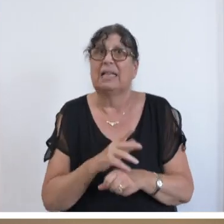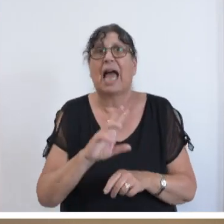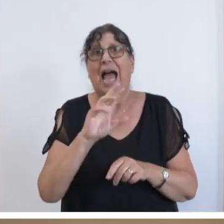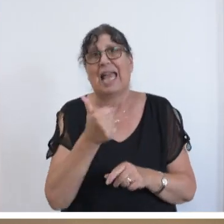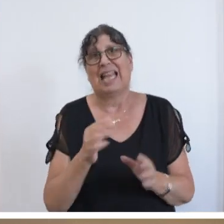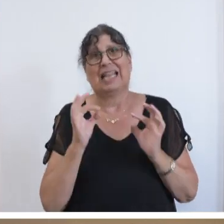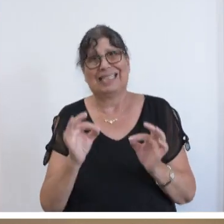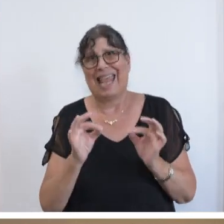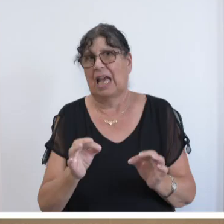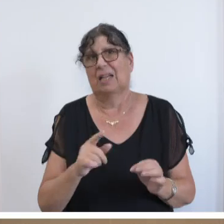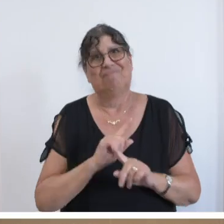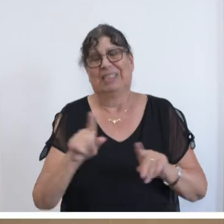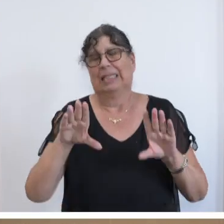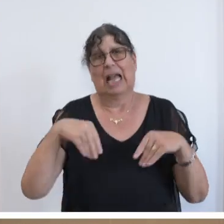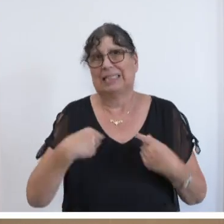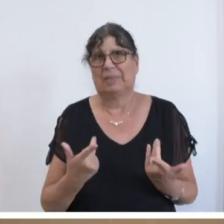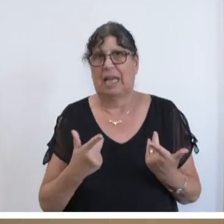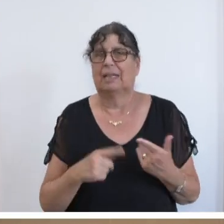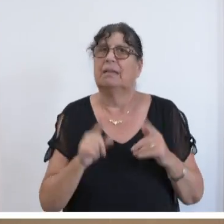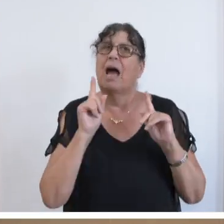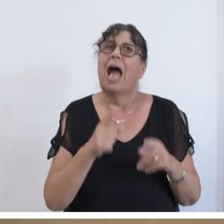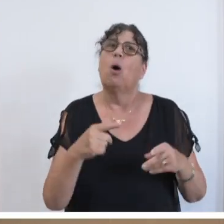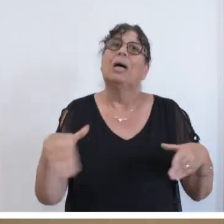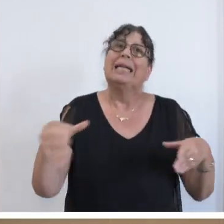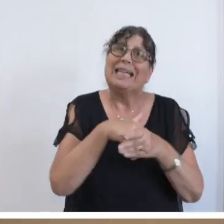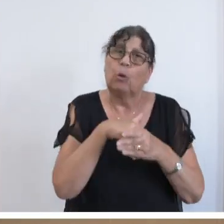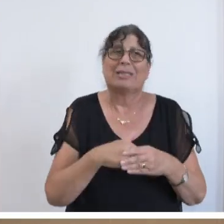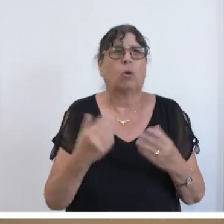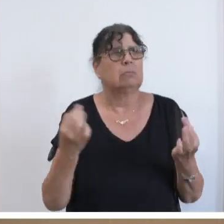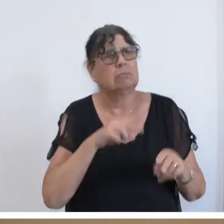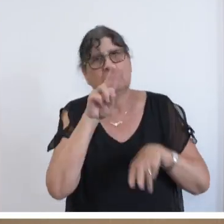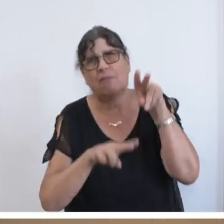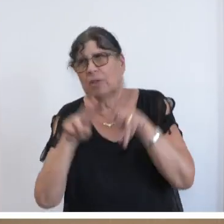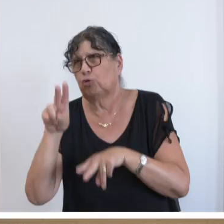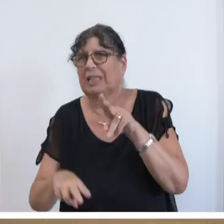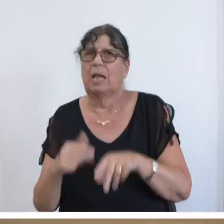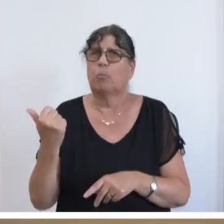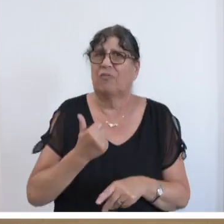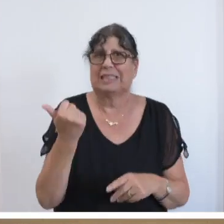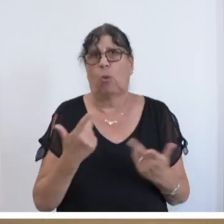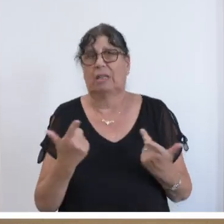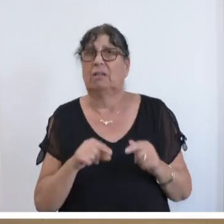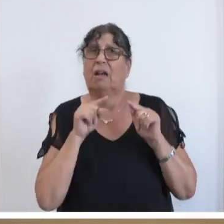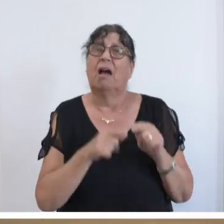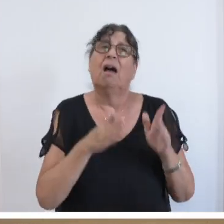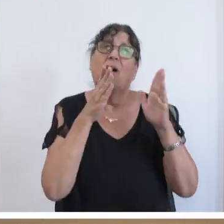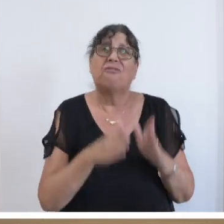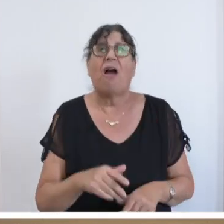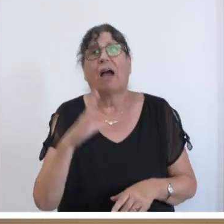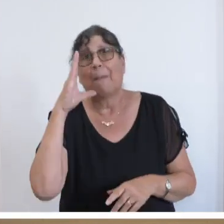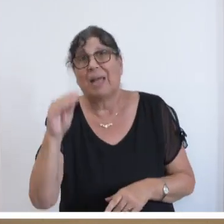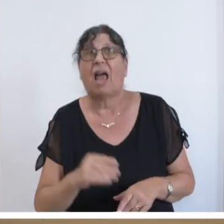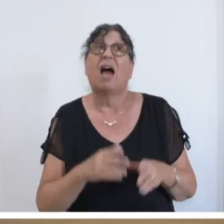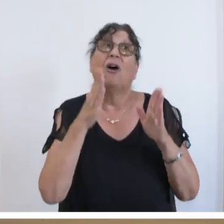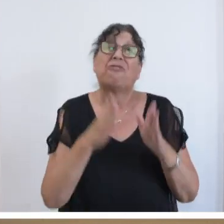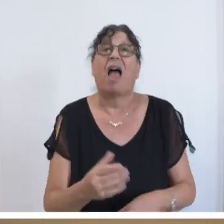entgegentreten. Auch an den Schnittmengen wie in der Inklusion brauchen wir die verschiedenen Professionen. Wir brauchen die Fachmänner und Fachfrauen, die Hand